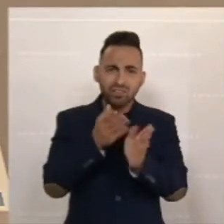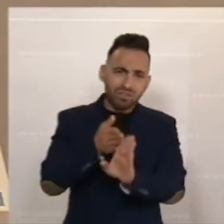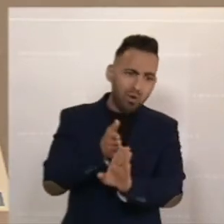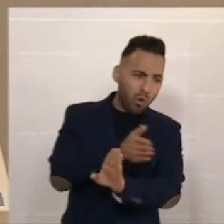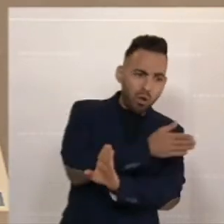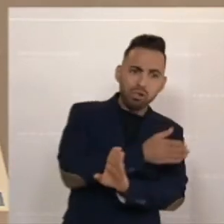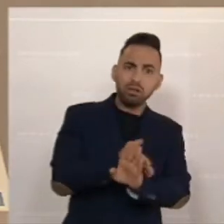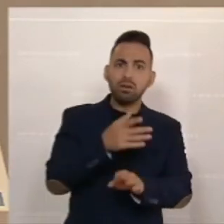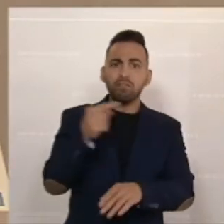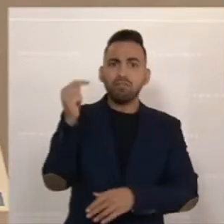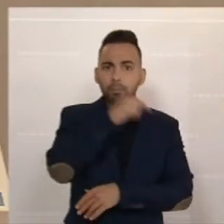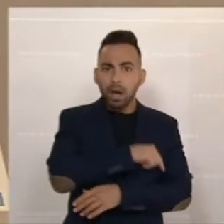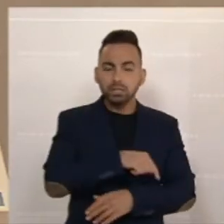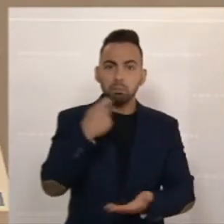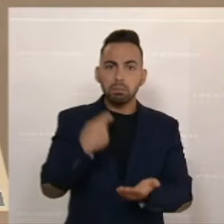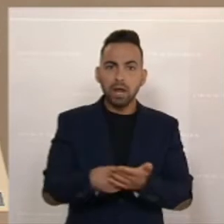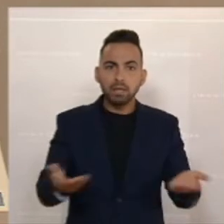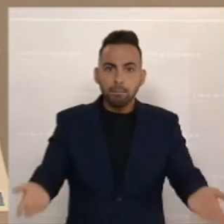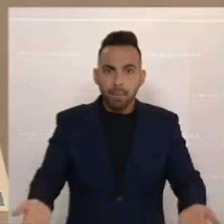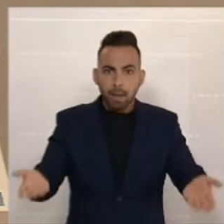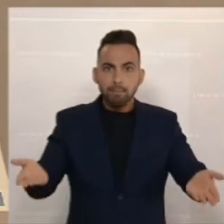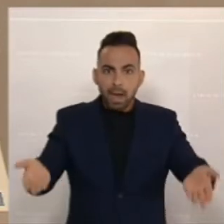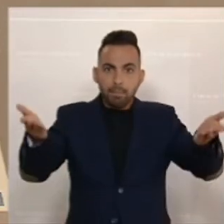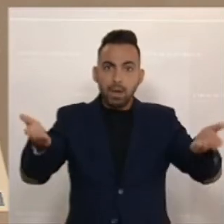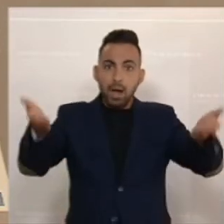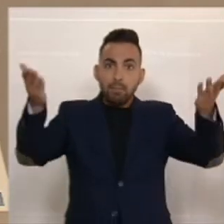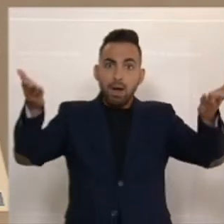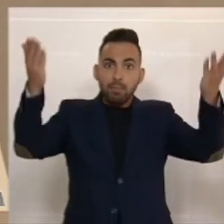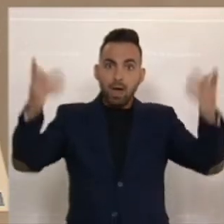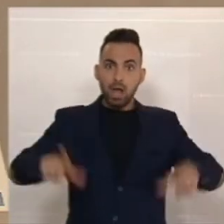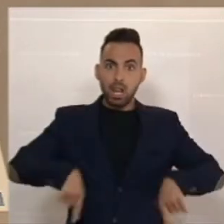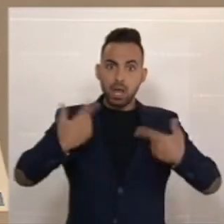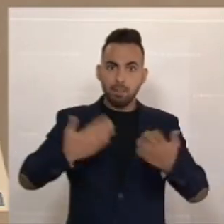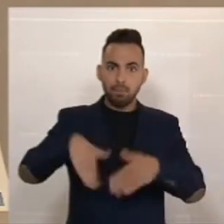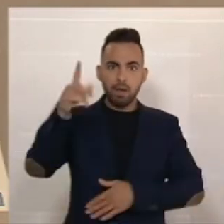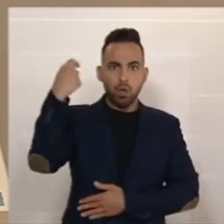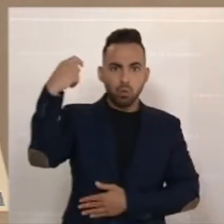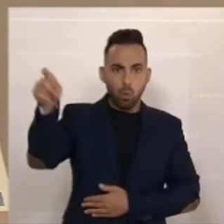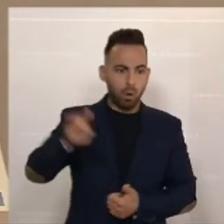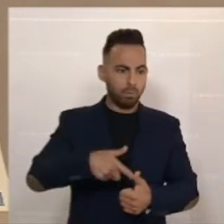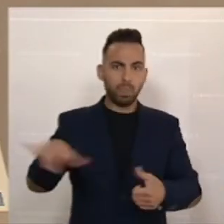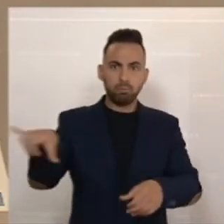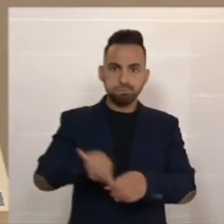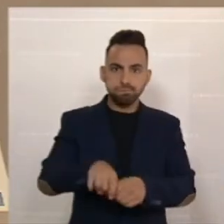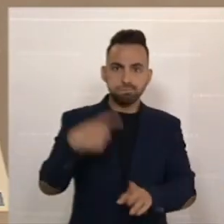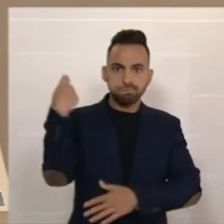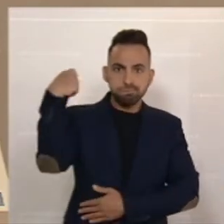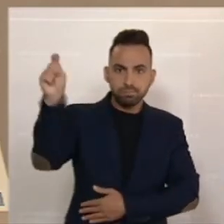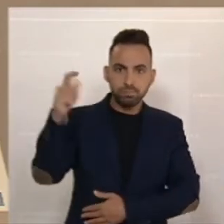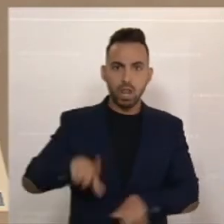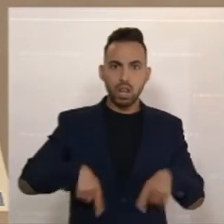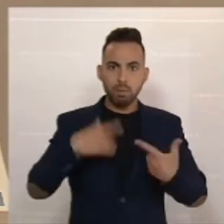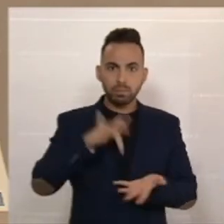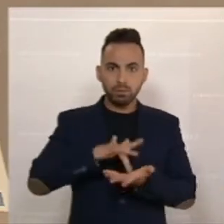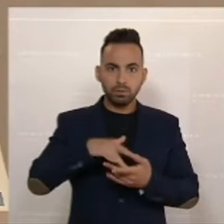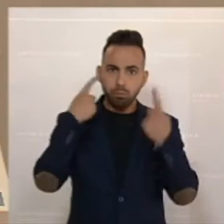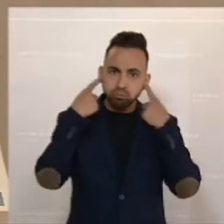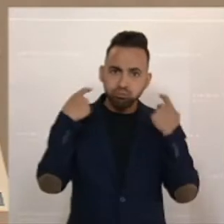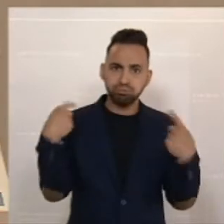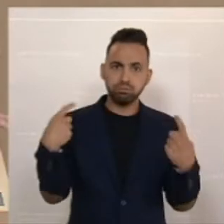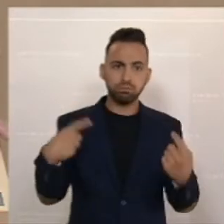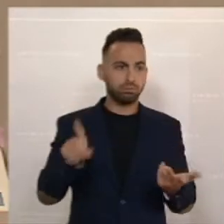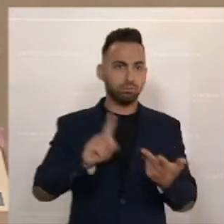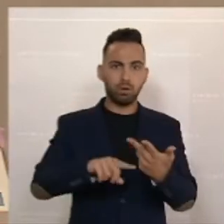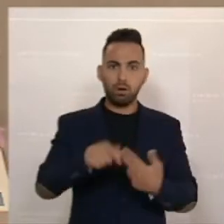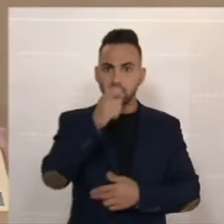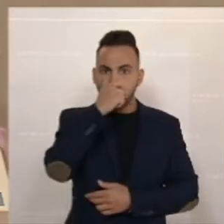weiter gestiegen. Was sonst? Das Leben ist immer teurer geworden. Die Spritpreise, die Lebensmittelpreise sind explodiert. Die Strom